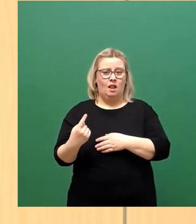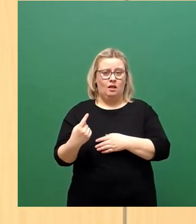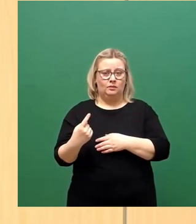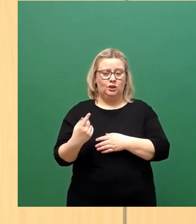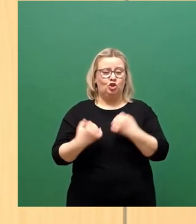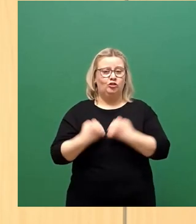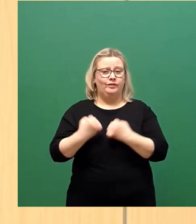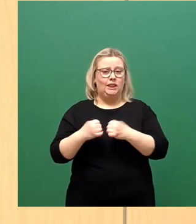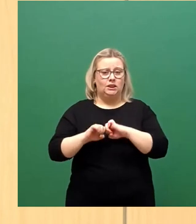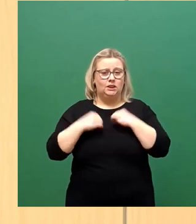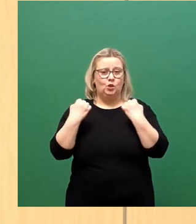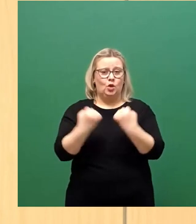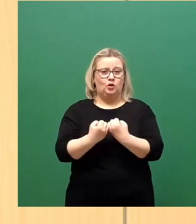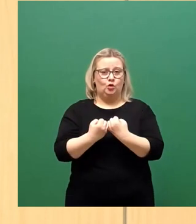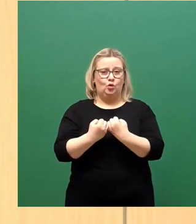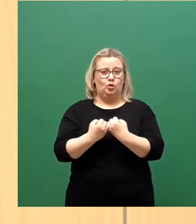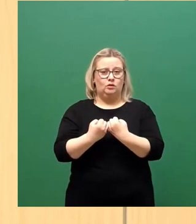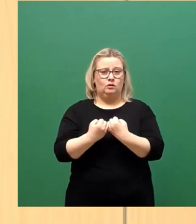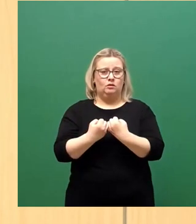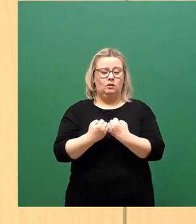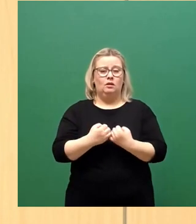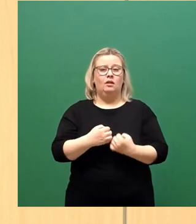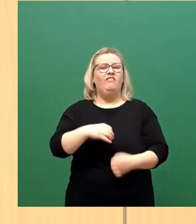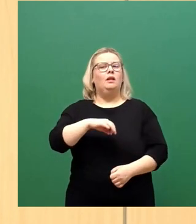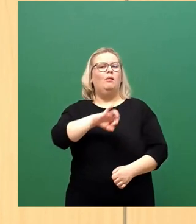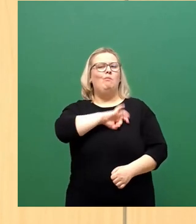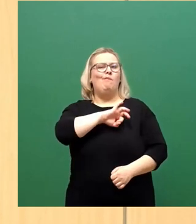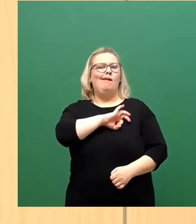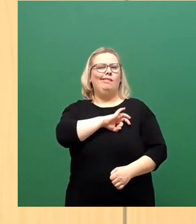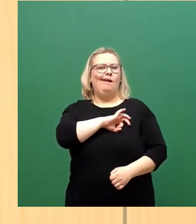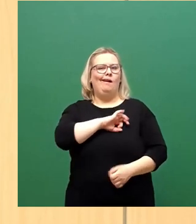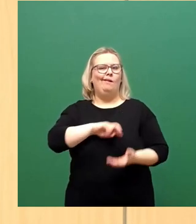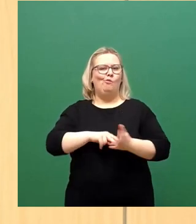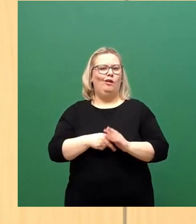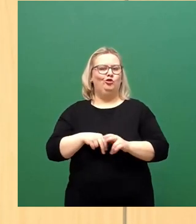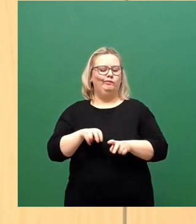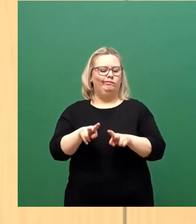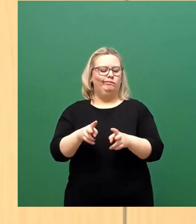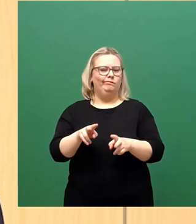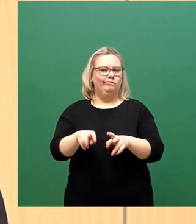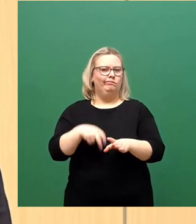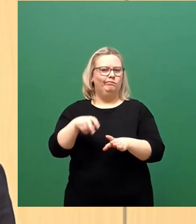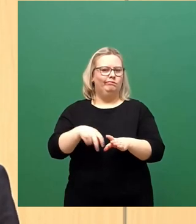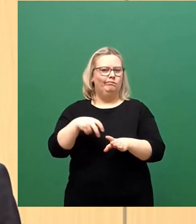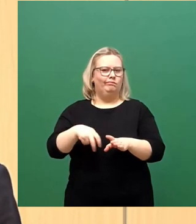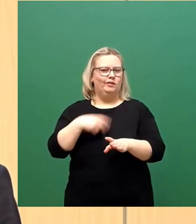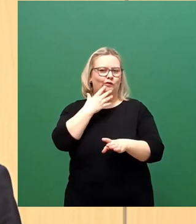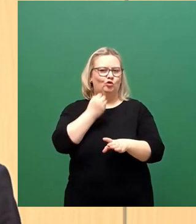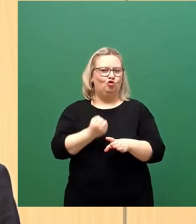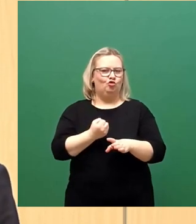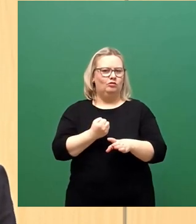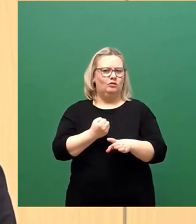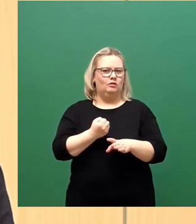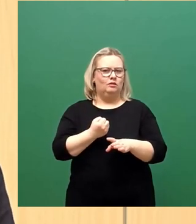parteipolitisches Kapital zu schlagen versuchen, indem sie Gefahren